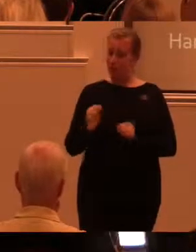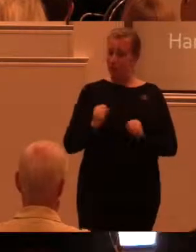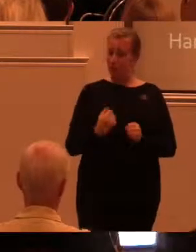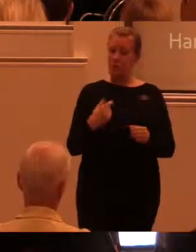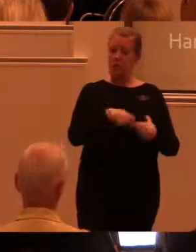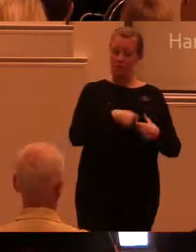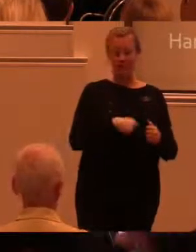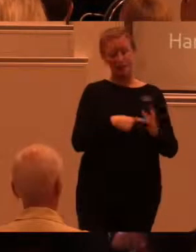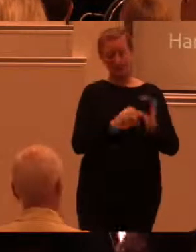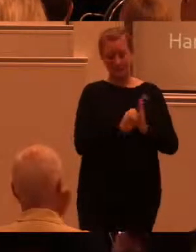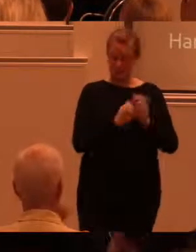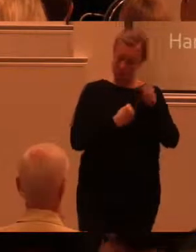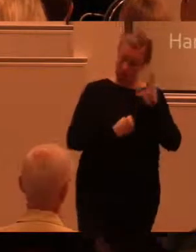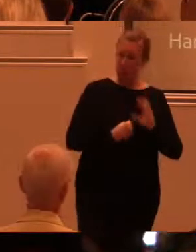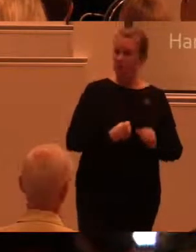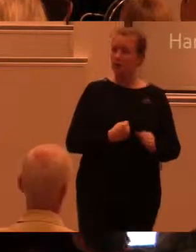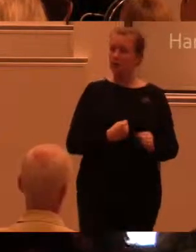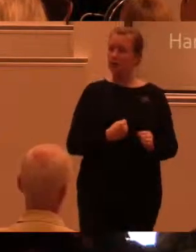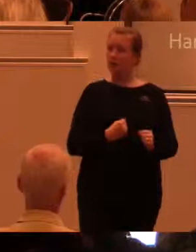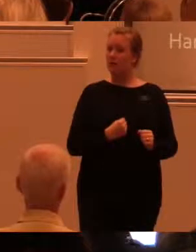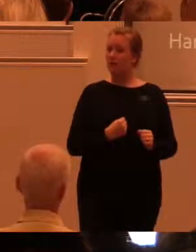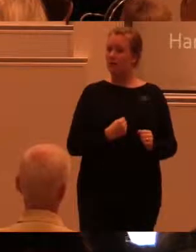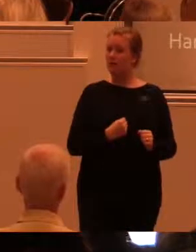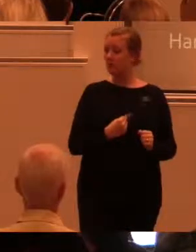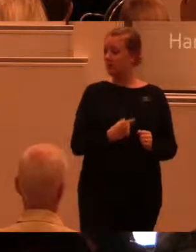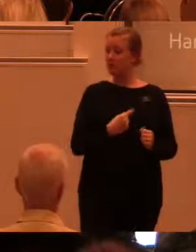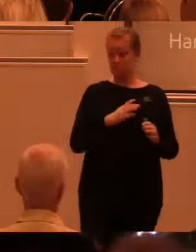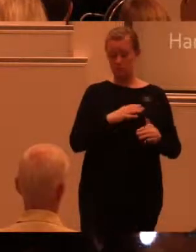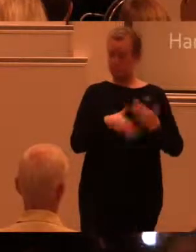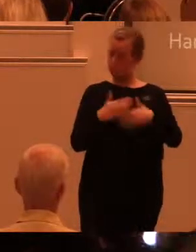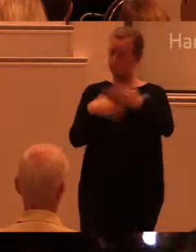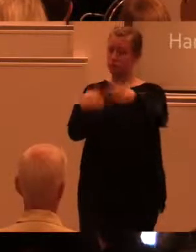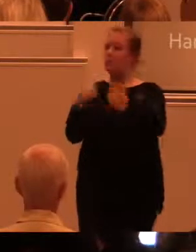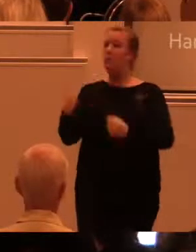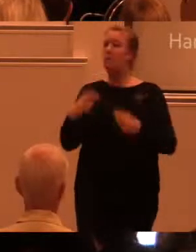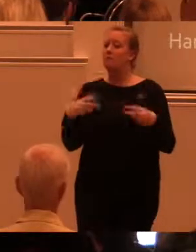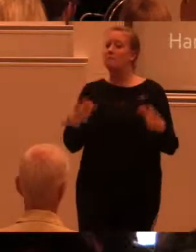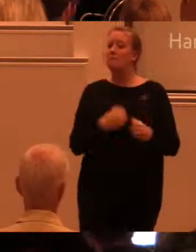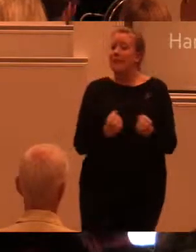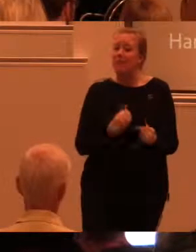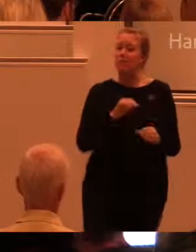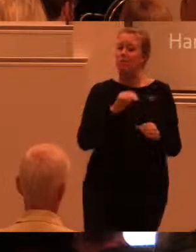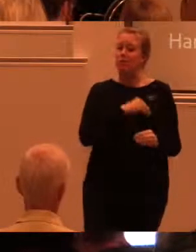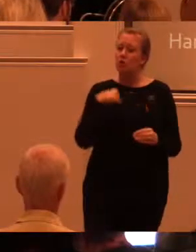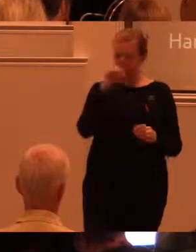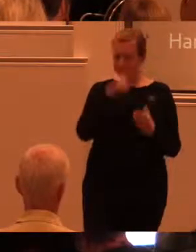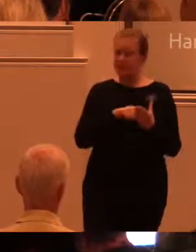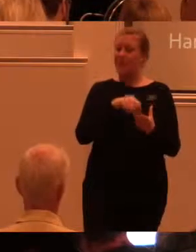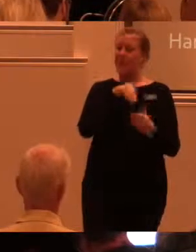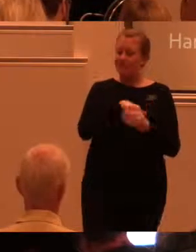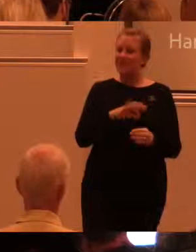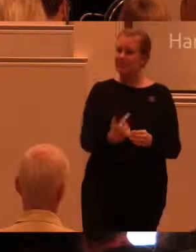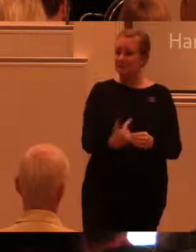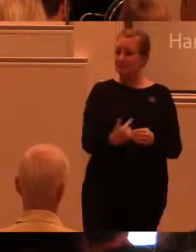lagstiftning och annat. Så det här kommer flytta på. Men Myndigheten för delaktighet. Vi har ju då